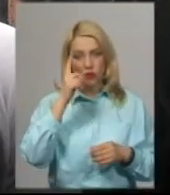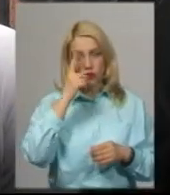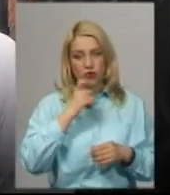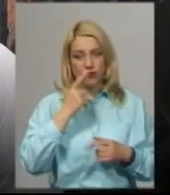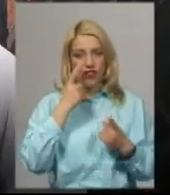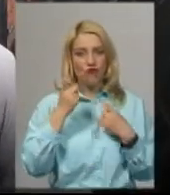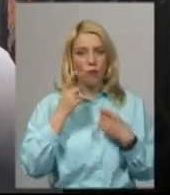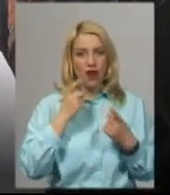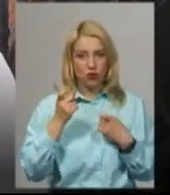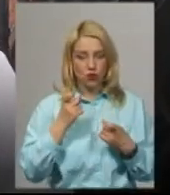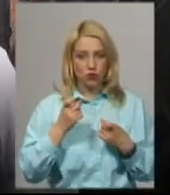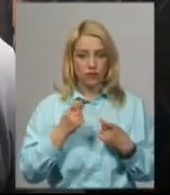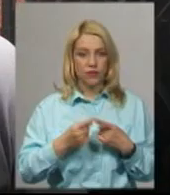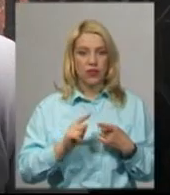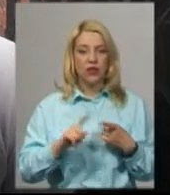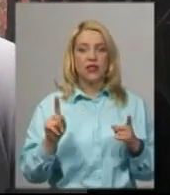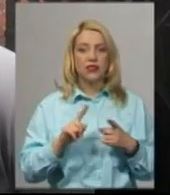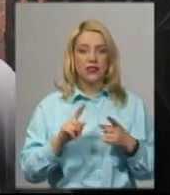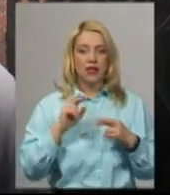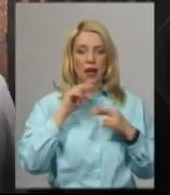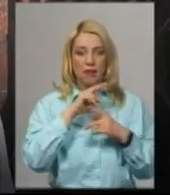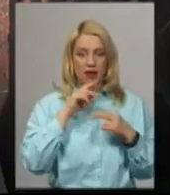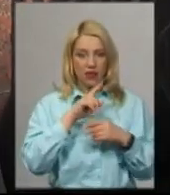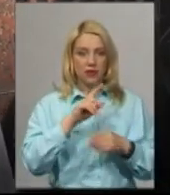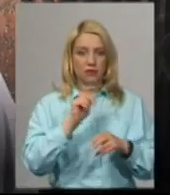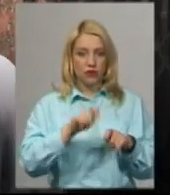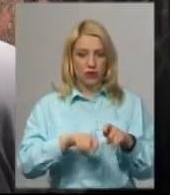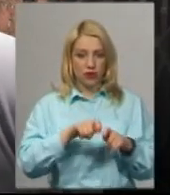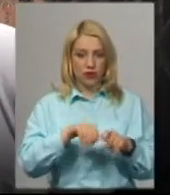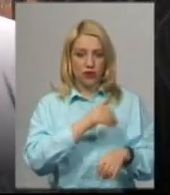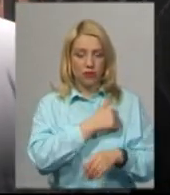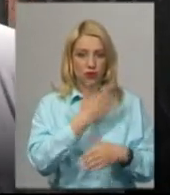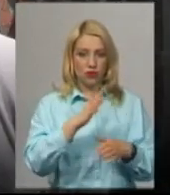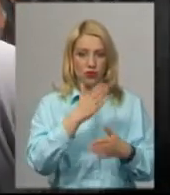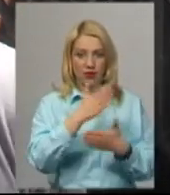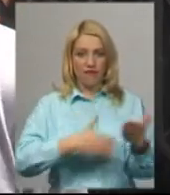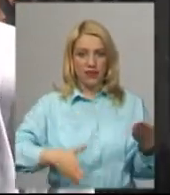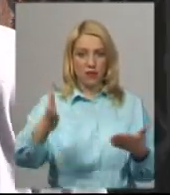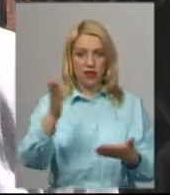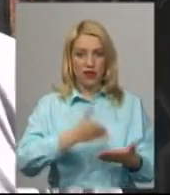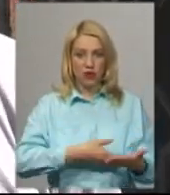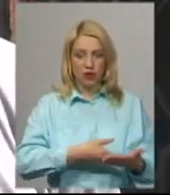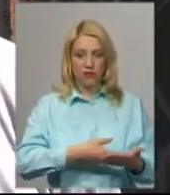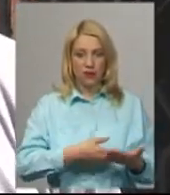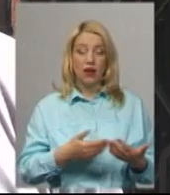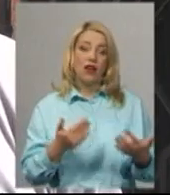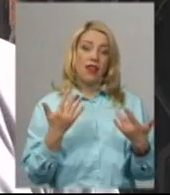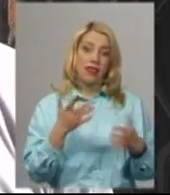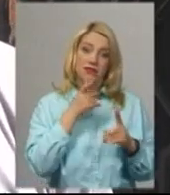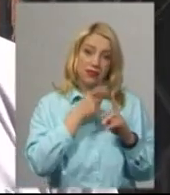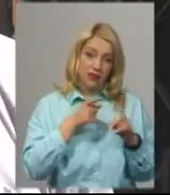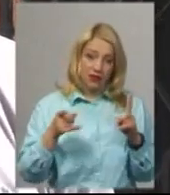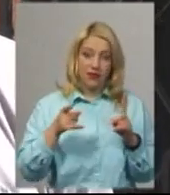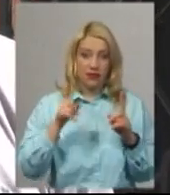що ці апарати вимірують температуру, відміняють. Наскільки – ніхто не знає.